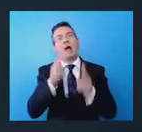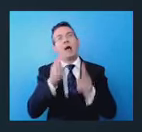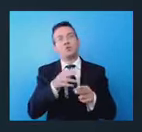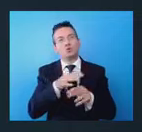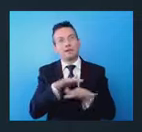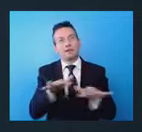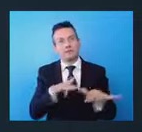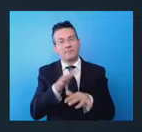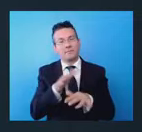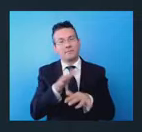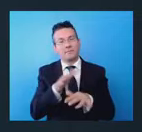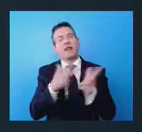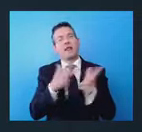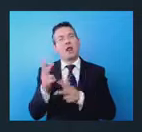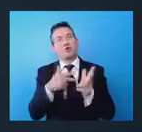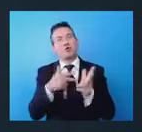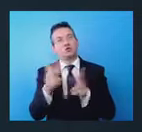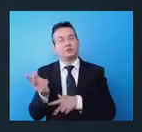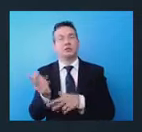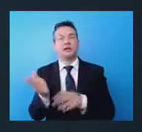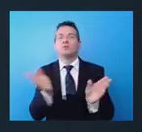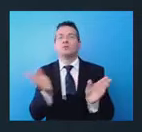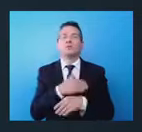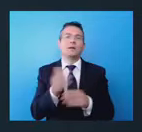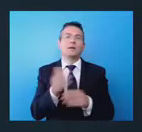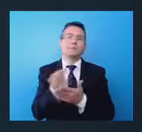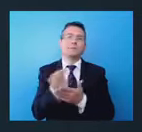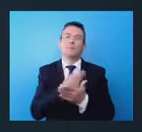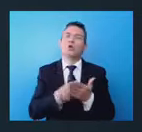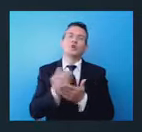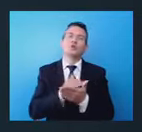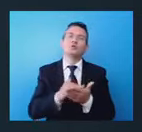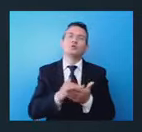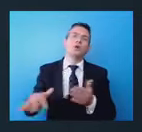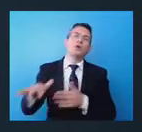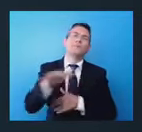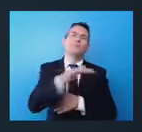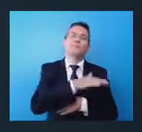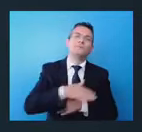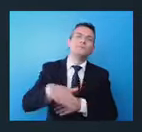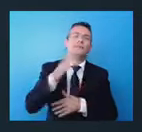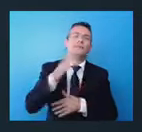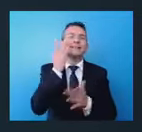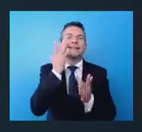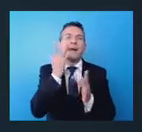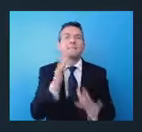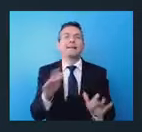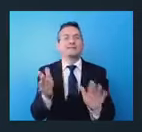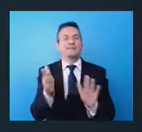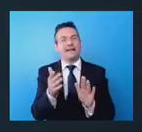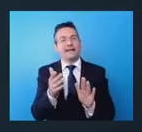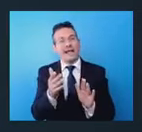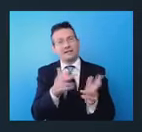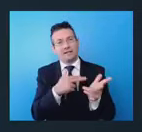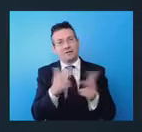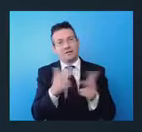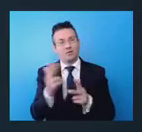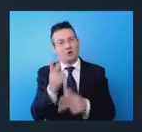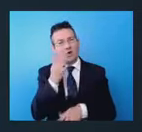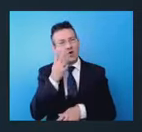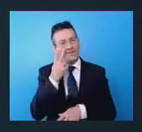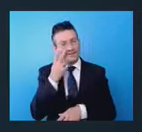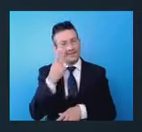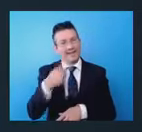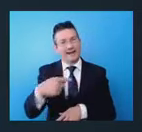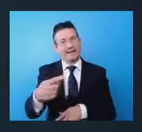tutta la progettazione della zona legistica semplificata, tutta, lo vedrete quando l'assessore